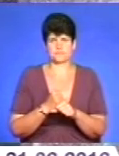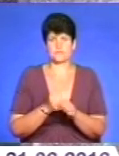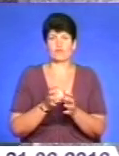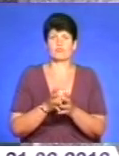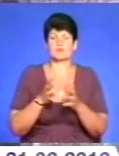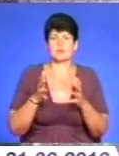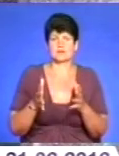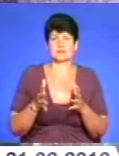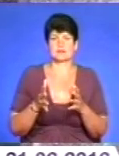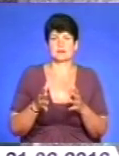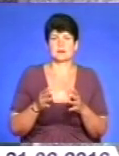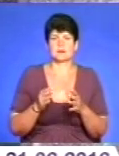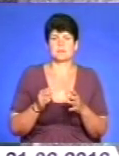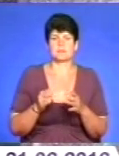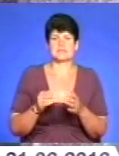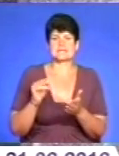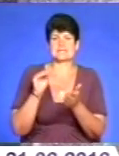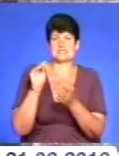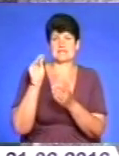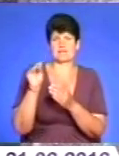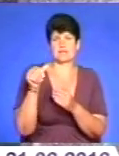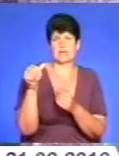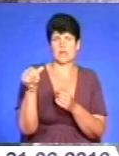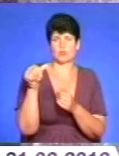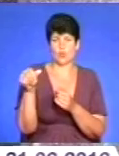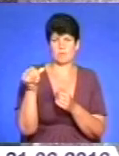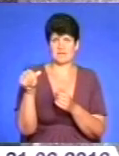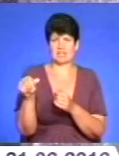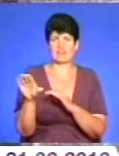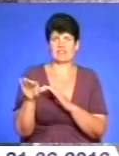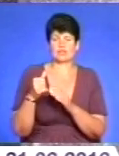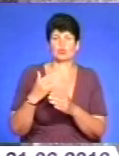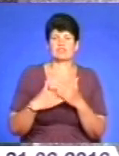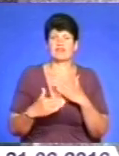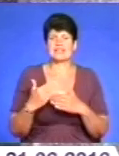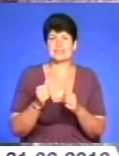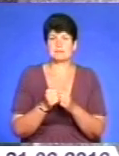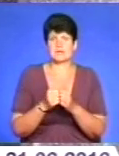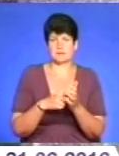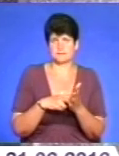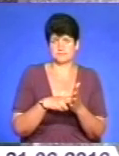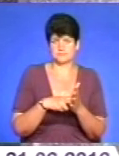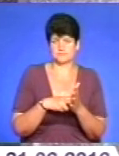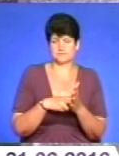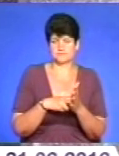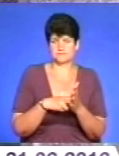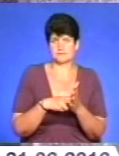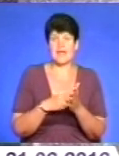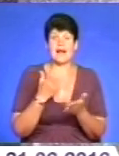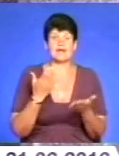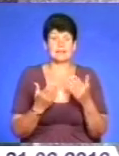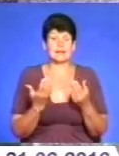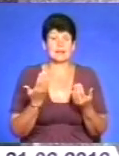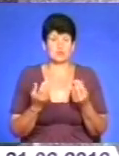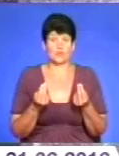ставили кнопки виклику інвалідів біля відділень поштового зв'язку. Але якщо